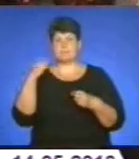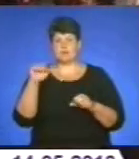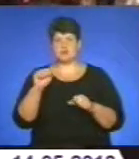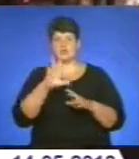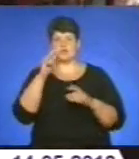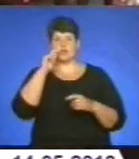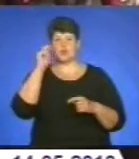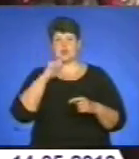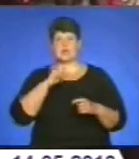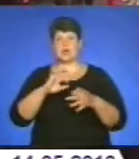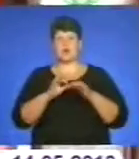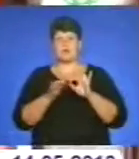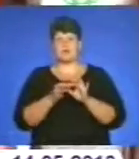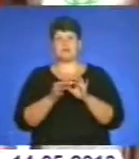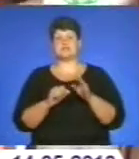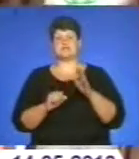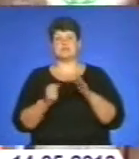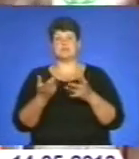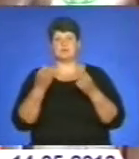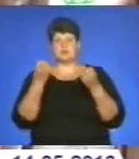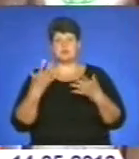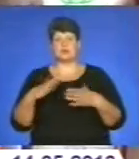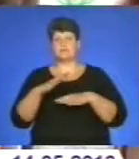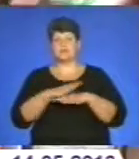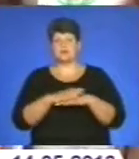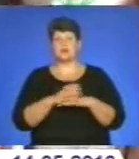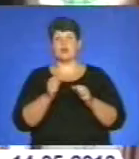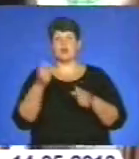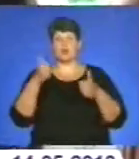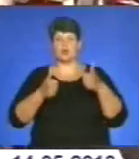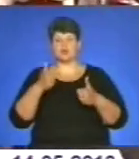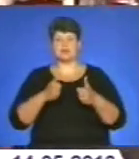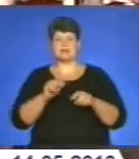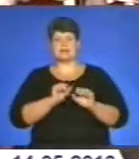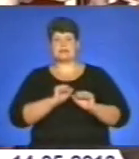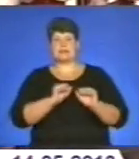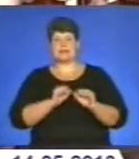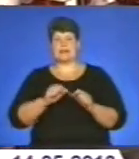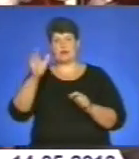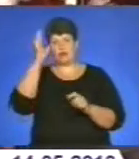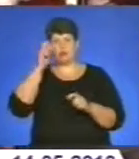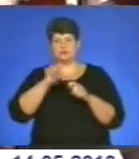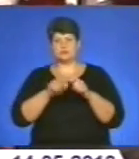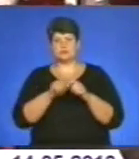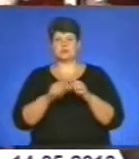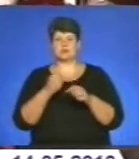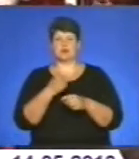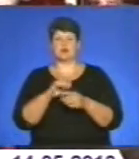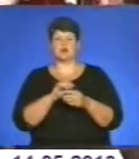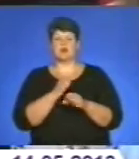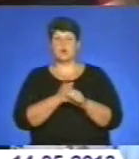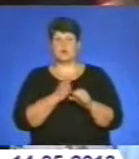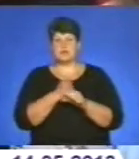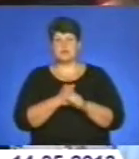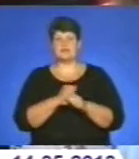олімпіад з базових навчальних дисциплін, конкурсу захисту науково-дослідницьких робіт учнів-членів Малої академії наук,